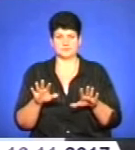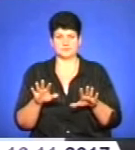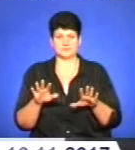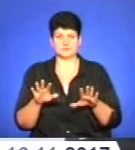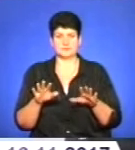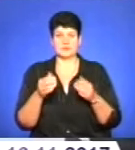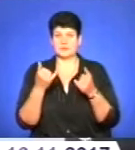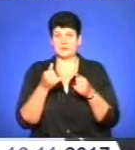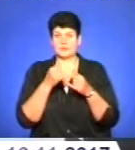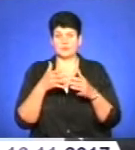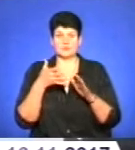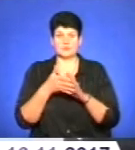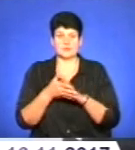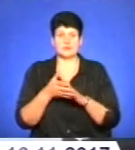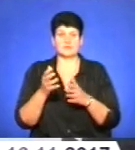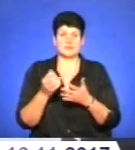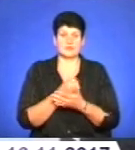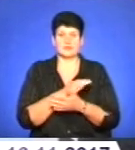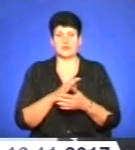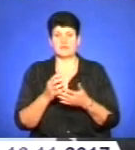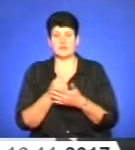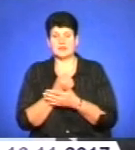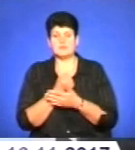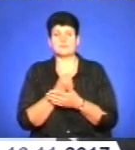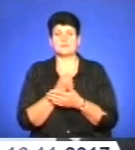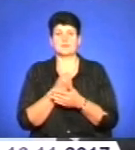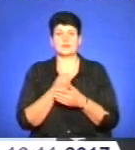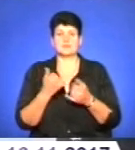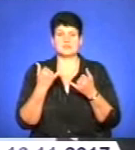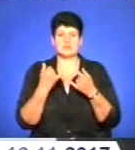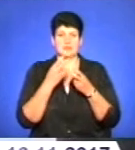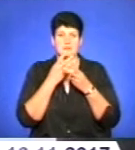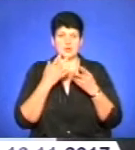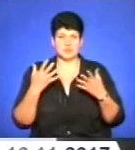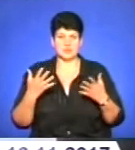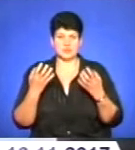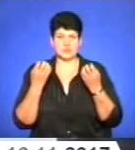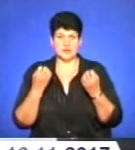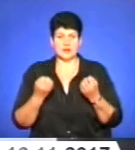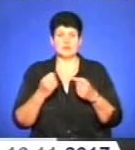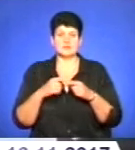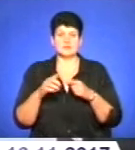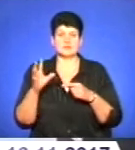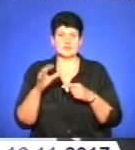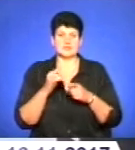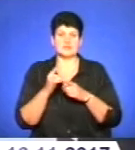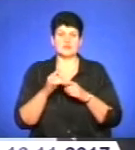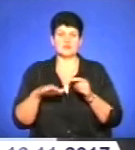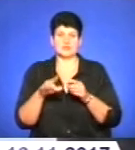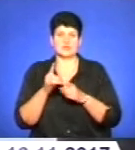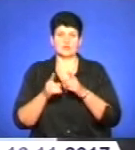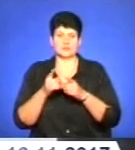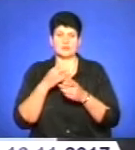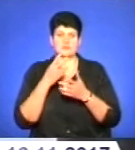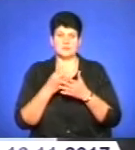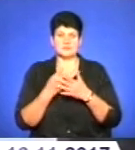Досі ми не можемо зрозуміти, вдалося нам чи не вдалося, тому що той генплан остаточний, досі його немає, ми його досі не бачили. Але шучусь, зона реконструкції передбачена. Відповідно,